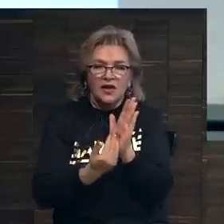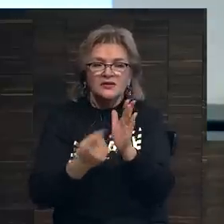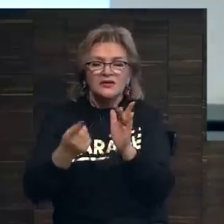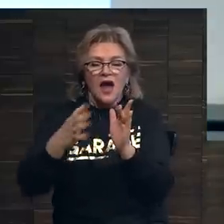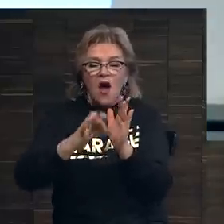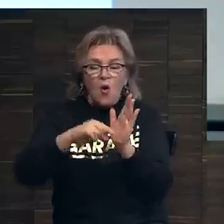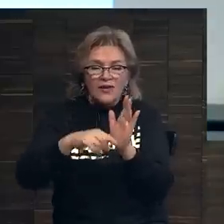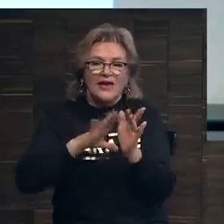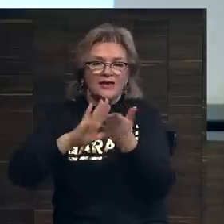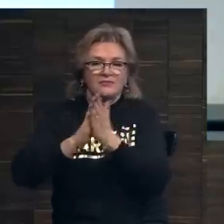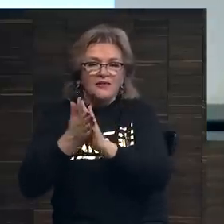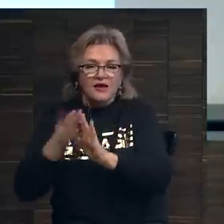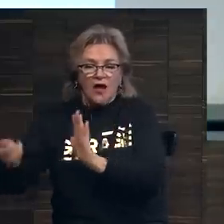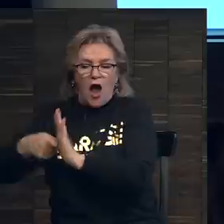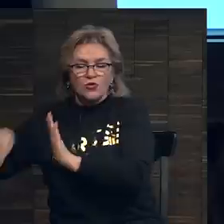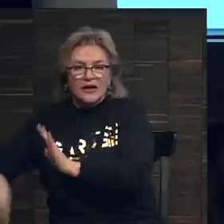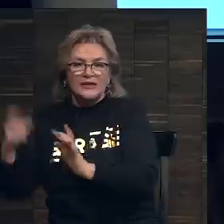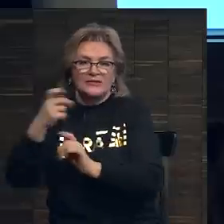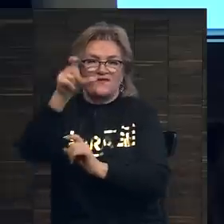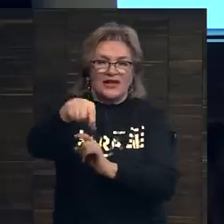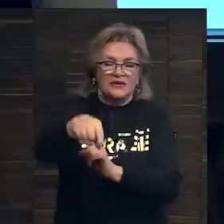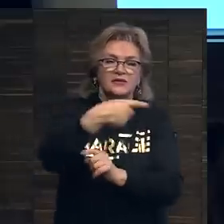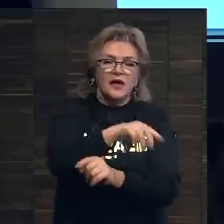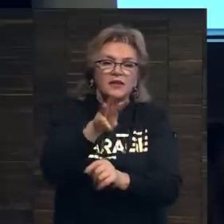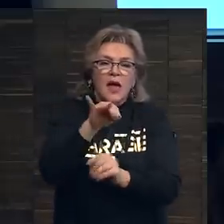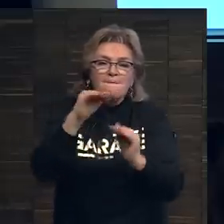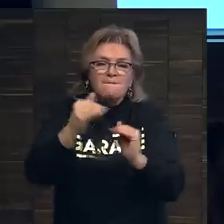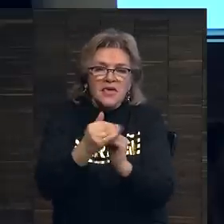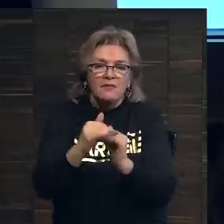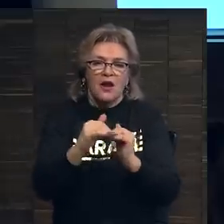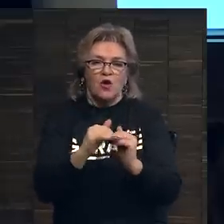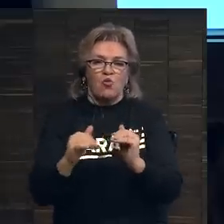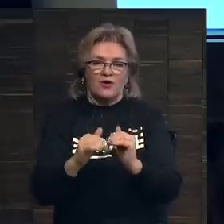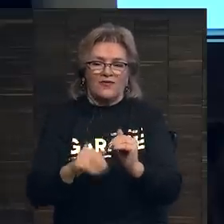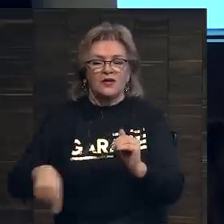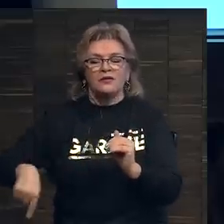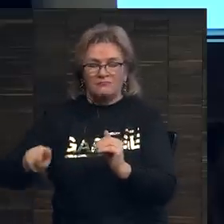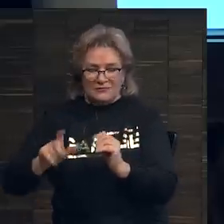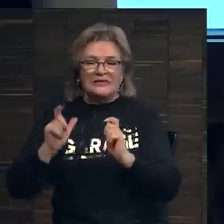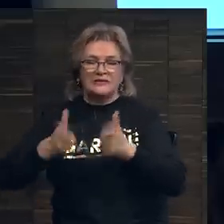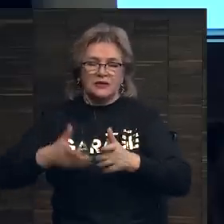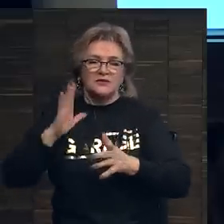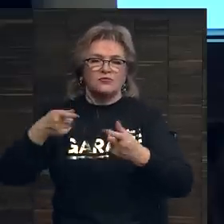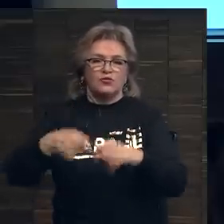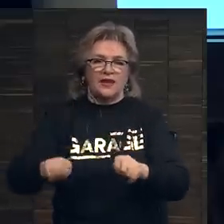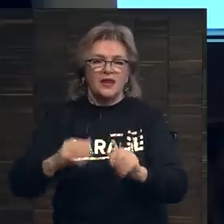которой договорились владелец и аукционист. Это минимальный уровень, на котором они согласятся продать.